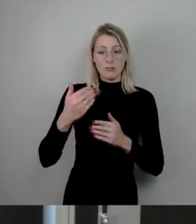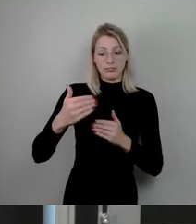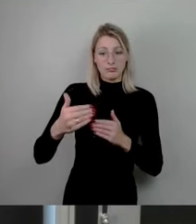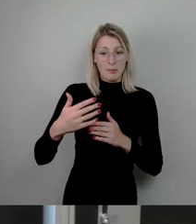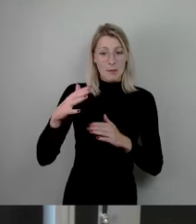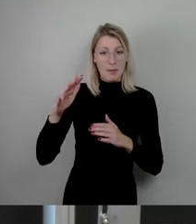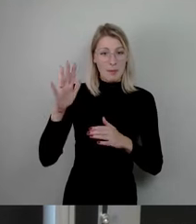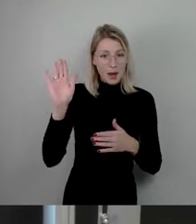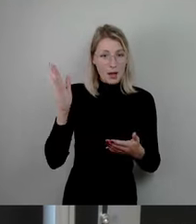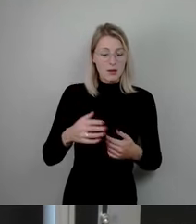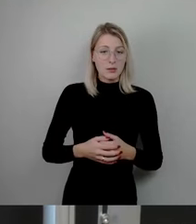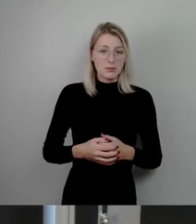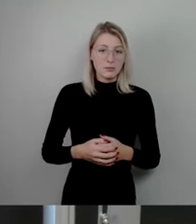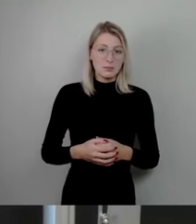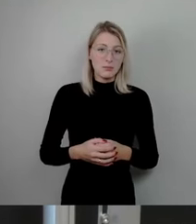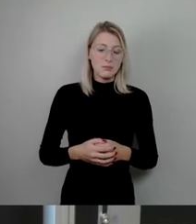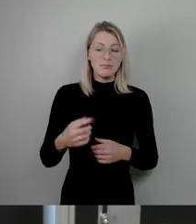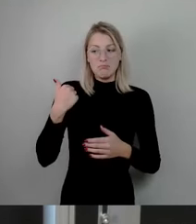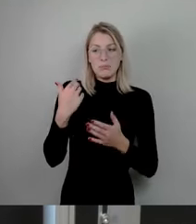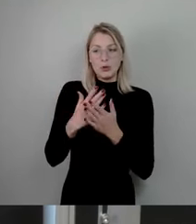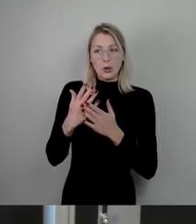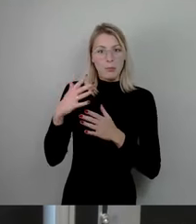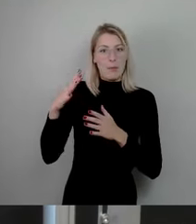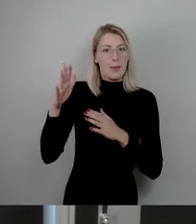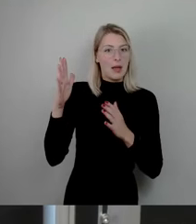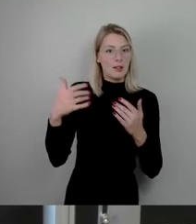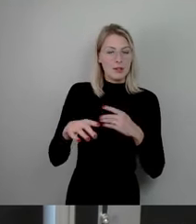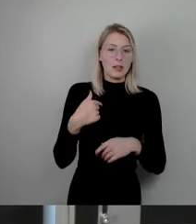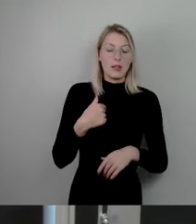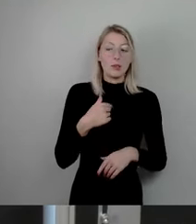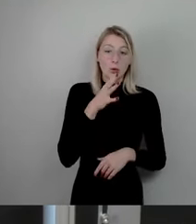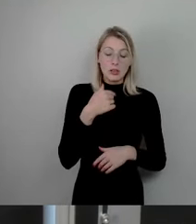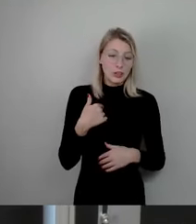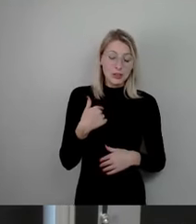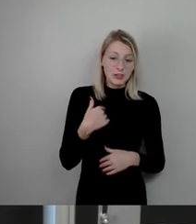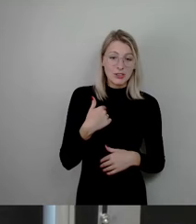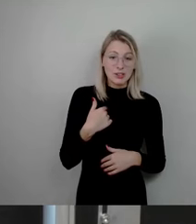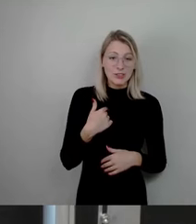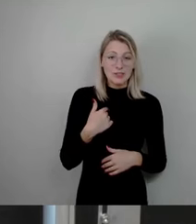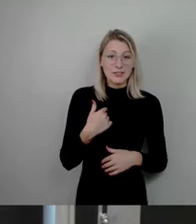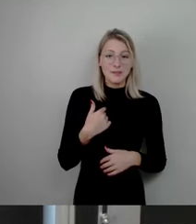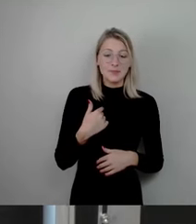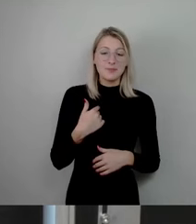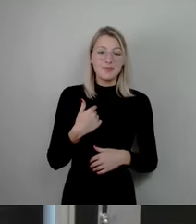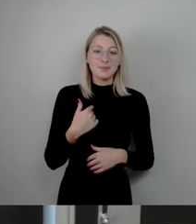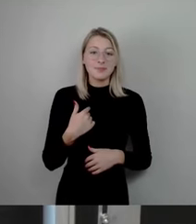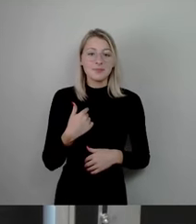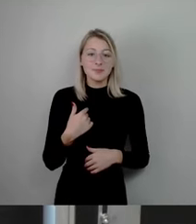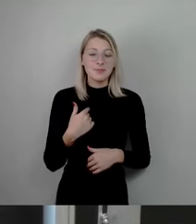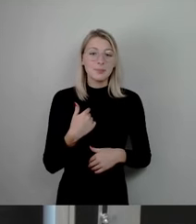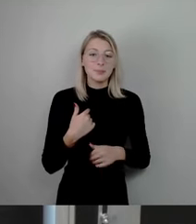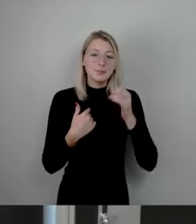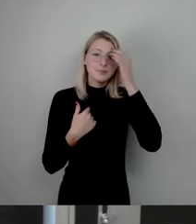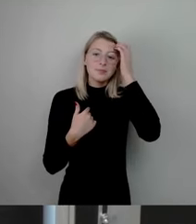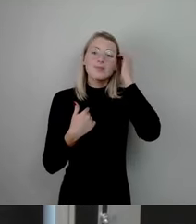seit einiger Zeit. Ich bin noch nicht so weit und das will was heißen, weil ich glaube schon,